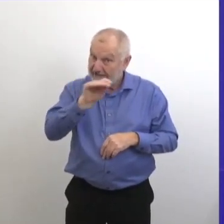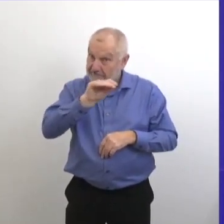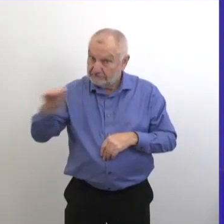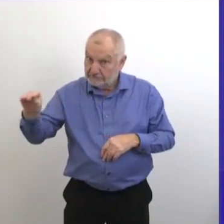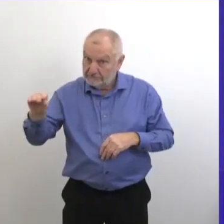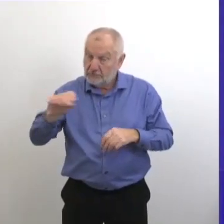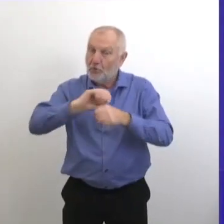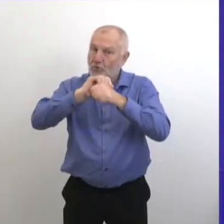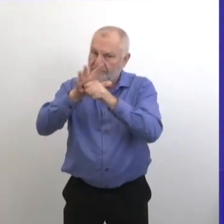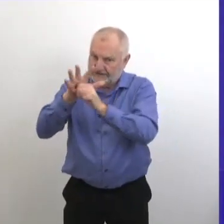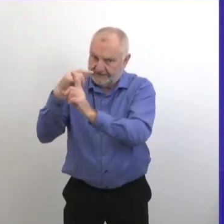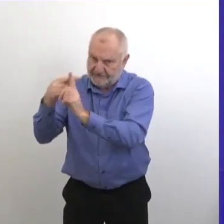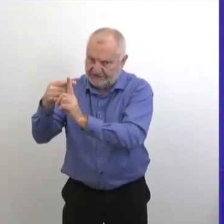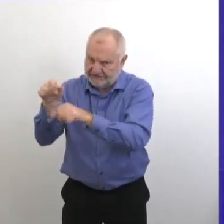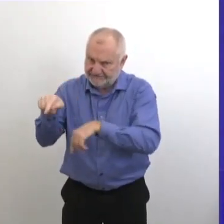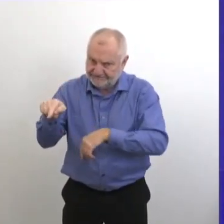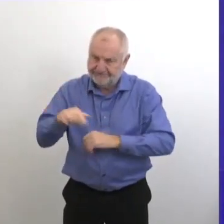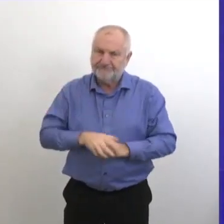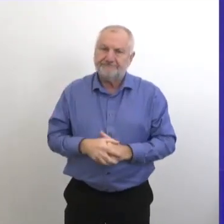-19.